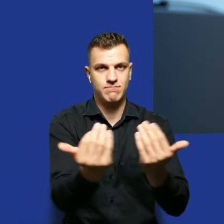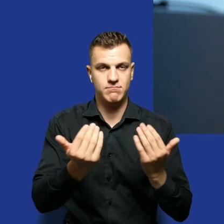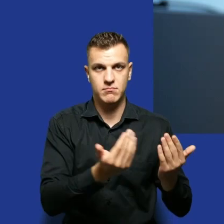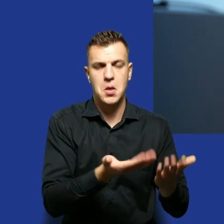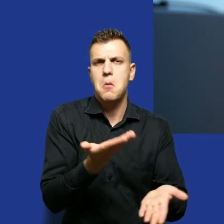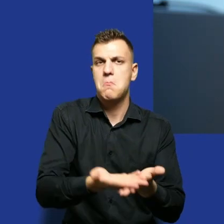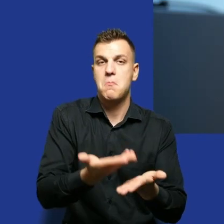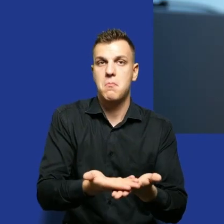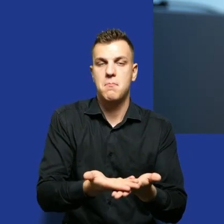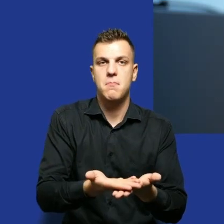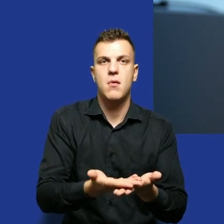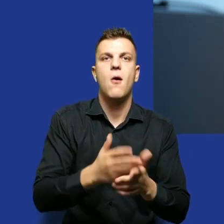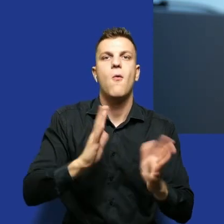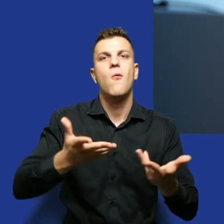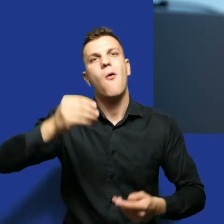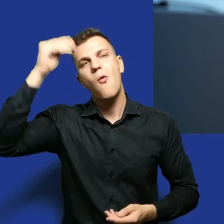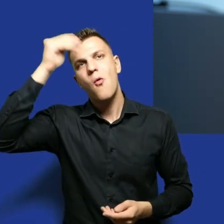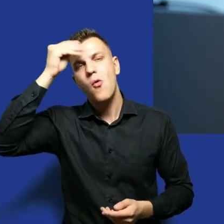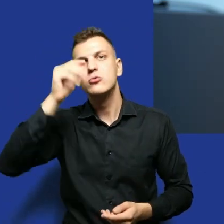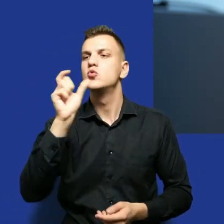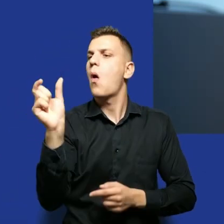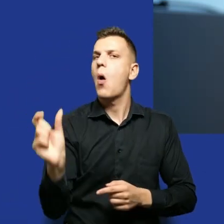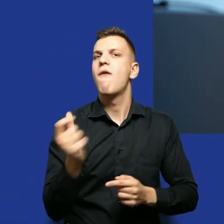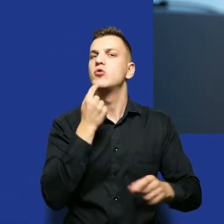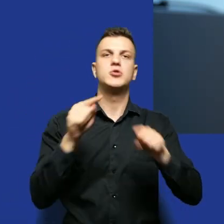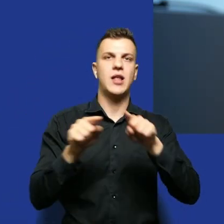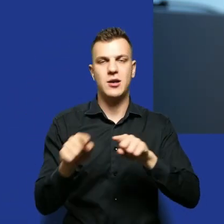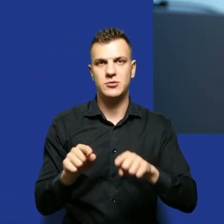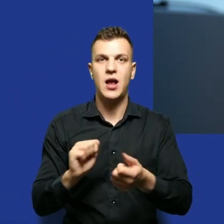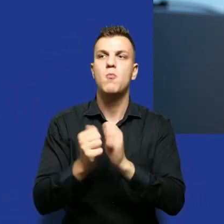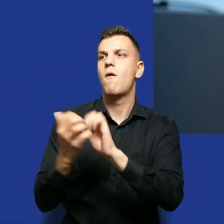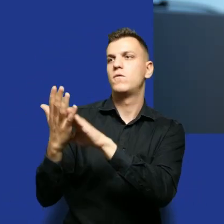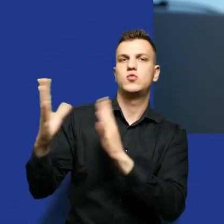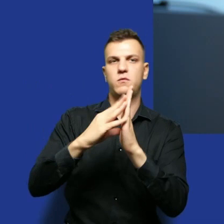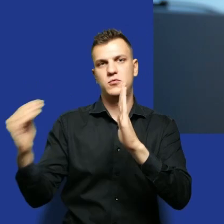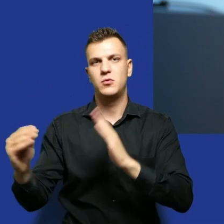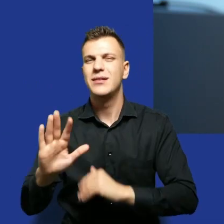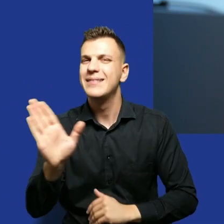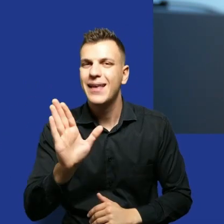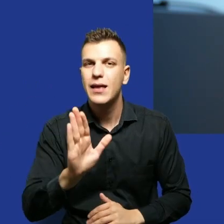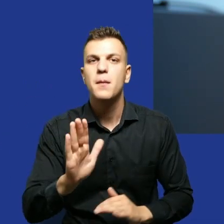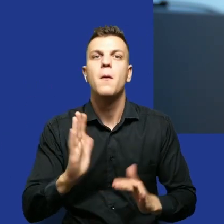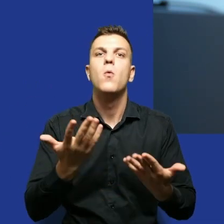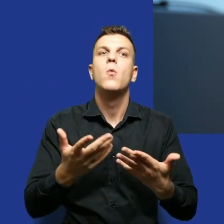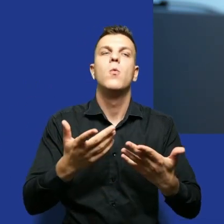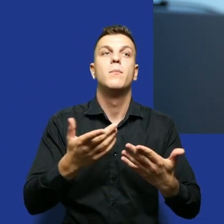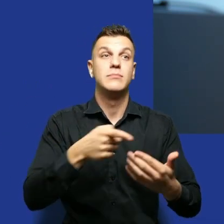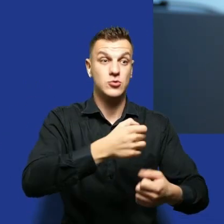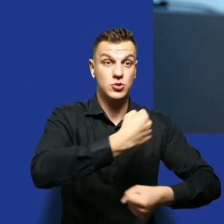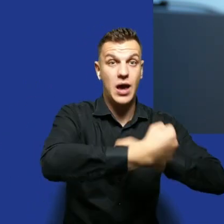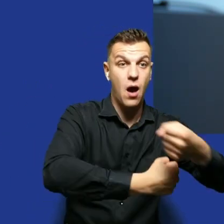różnych zagadnień, czy od siebie nawzajem, ale bardzo ważne w takich działaniach jest